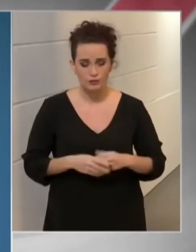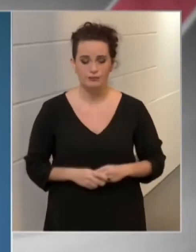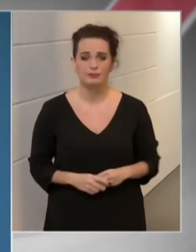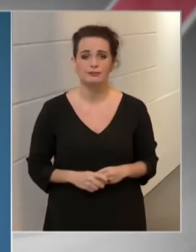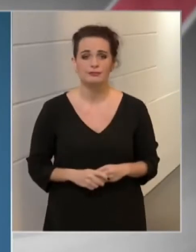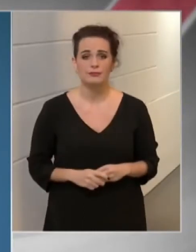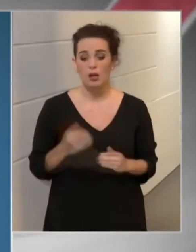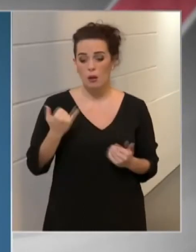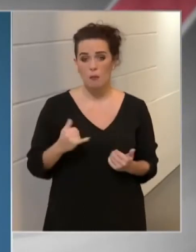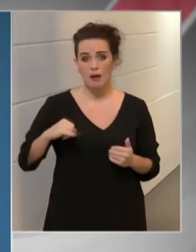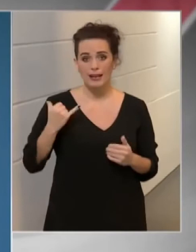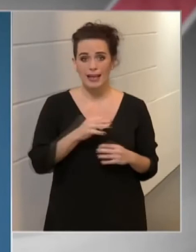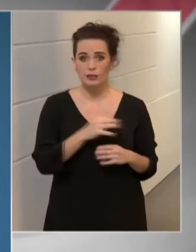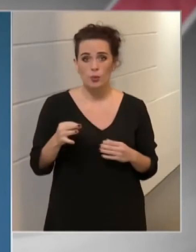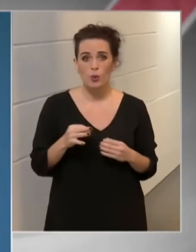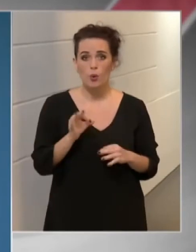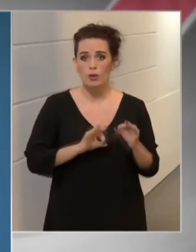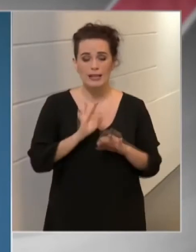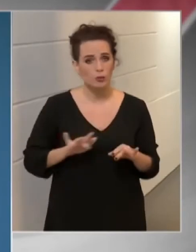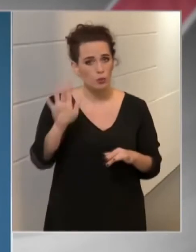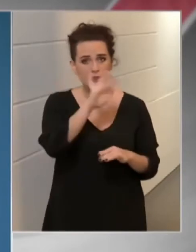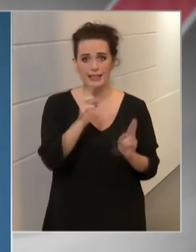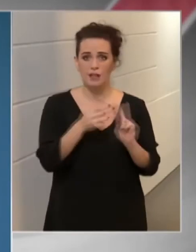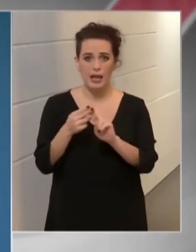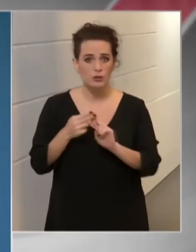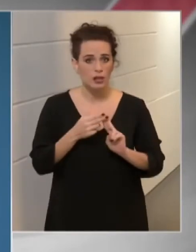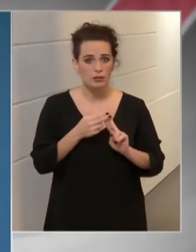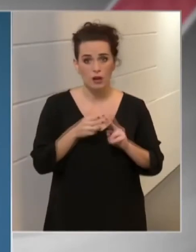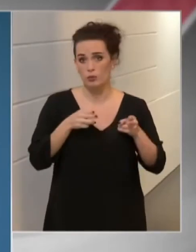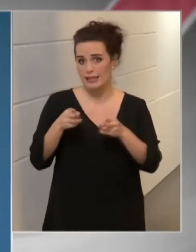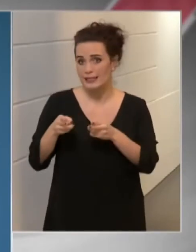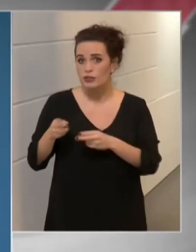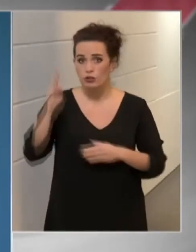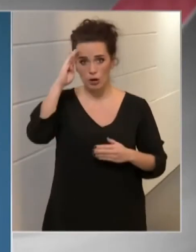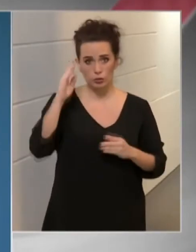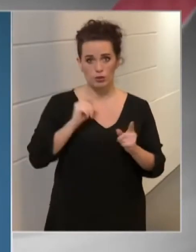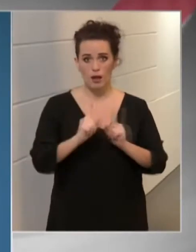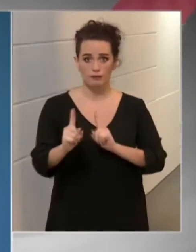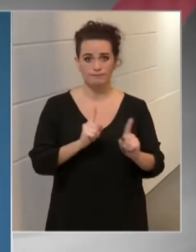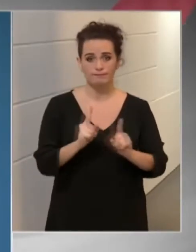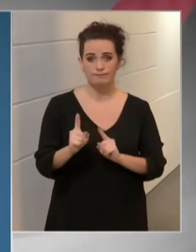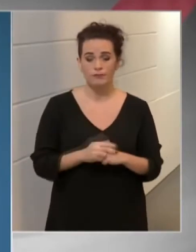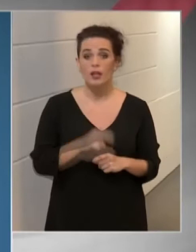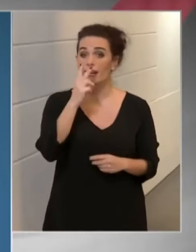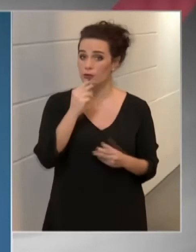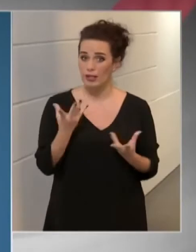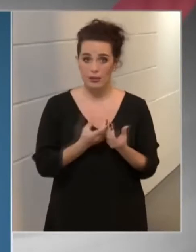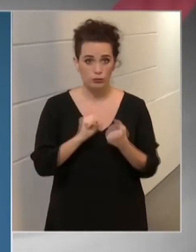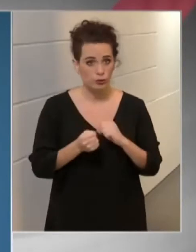rendőrséggel együttműködve vegyes járőrcsoportokat alkotva vesznek részt a kijárási tilalombetartásának